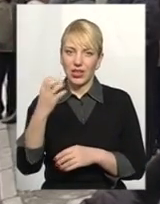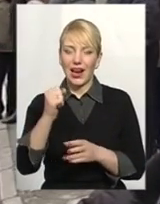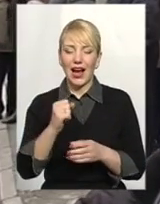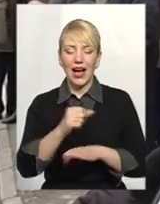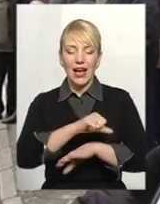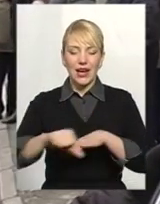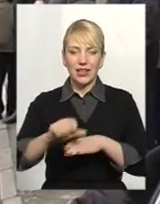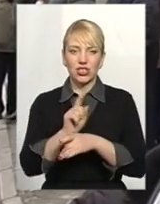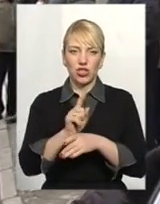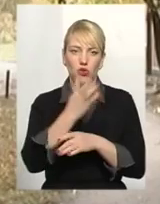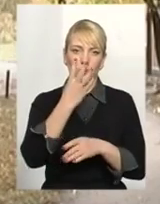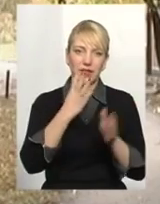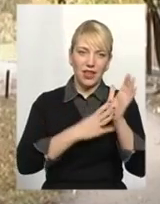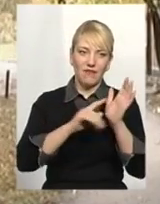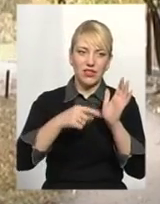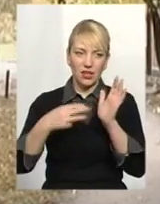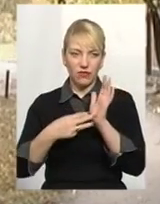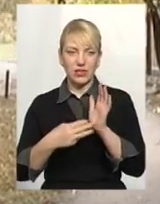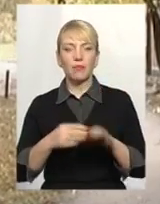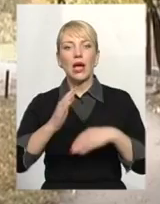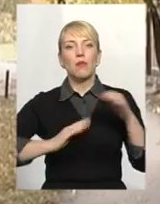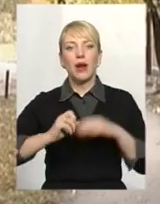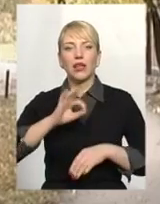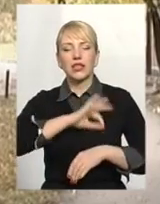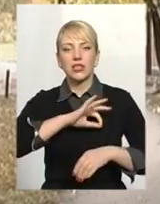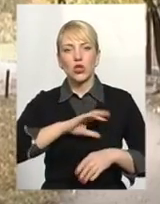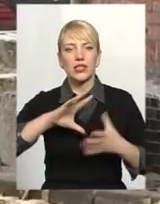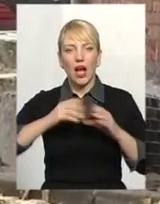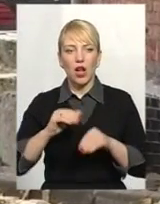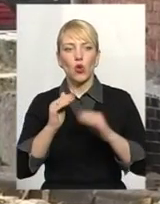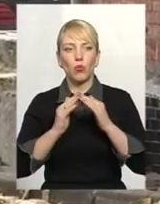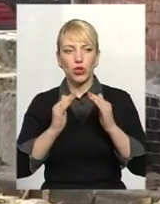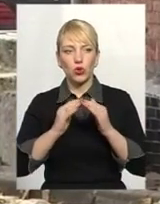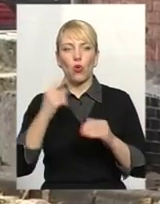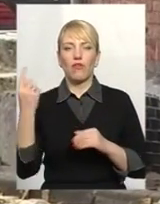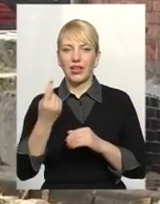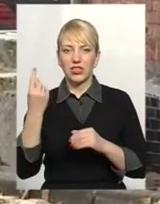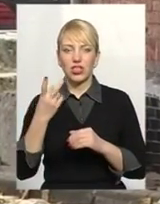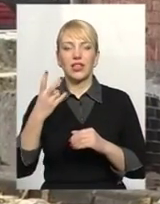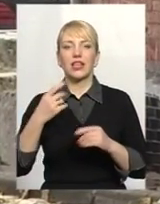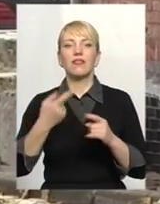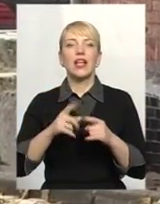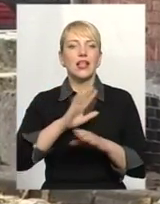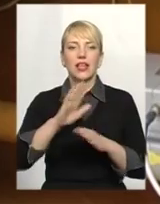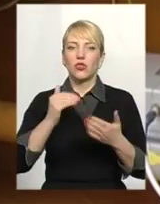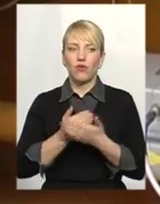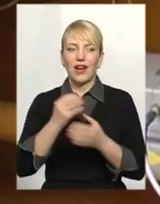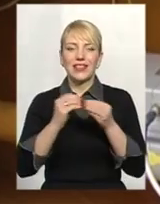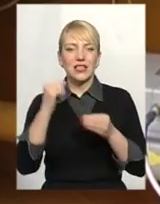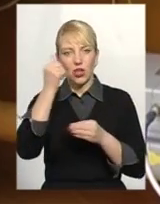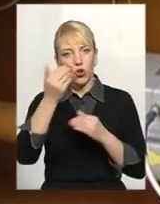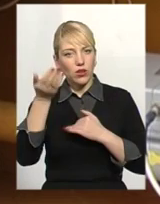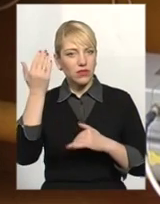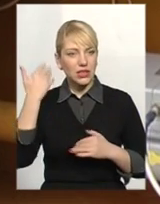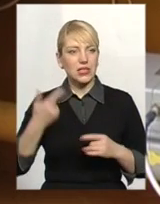а гранична норма 9,8. Практика застосування загальнобудинкових лічильників на Хмельниччині не нова. Десять років тому газівники встановили